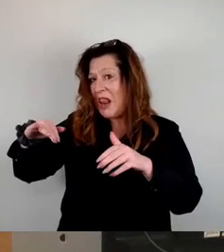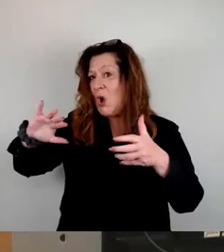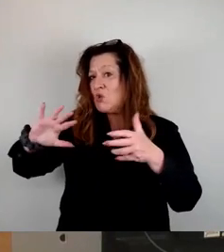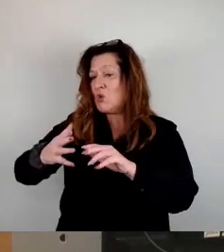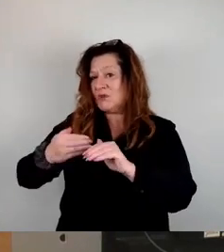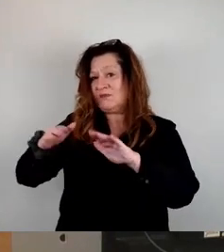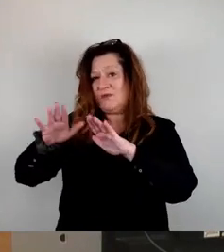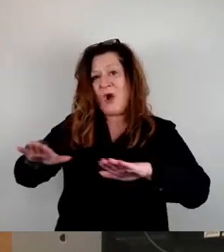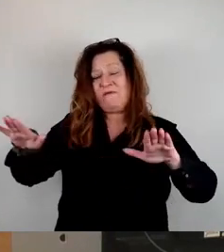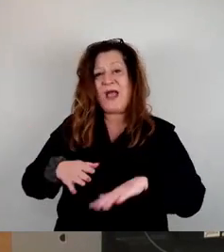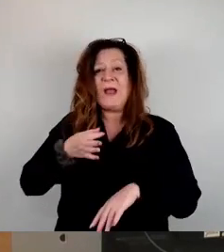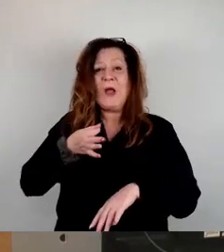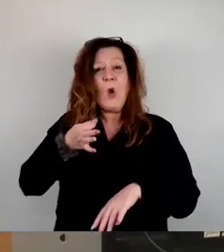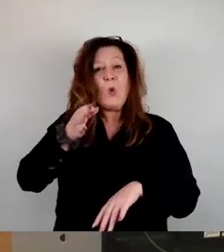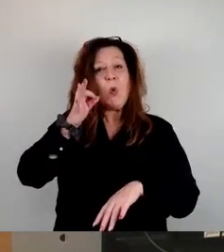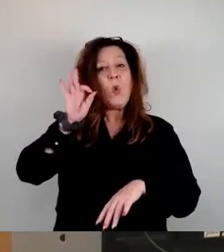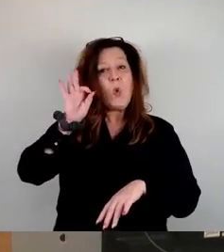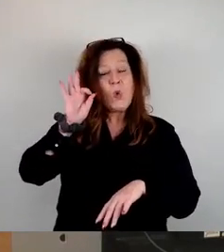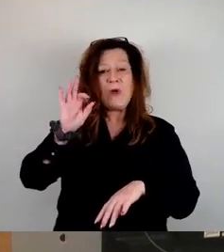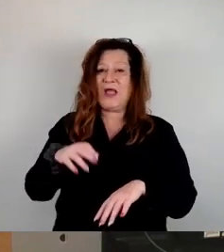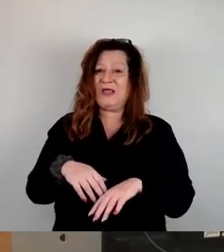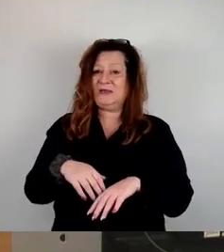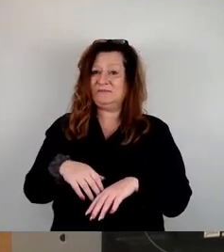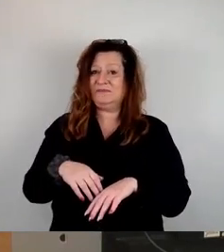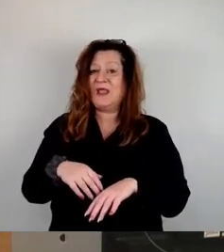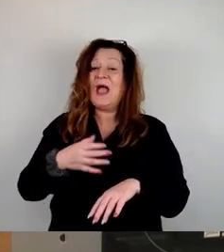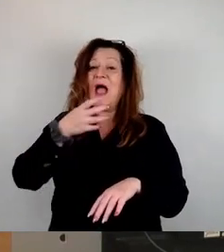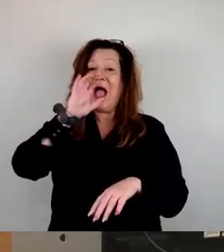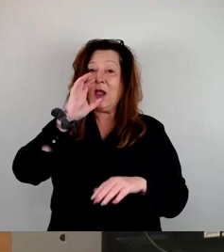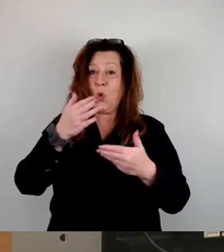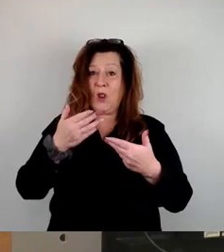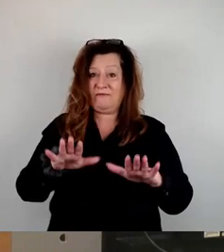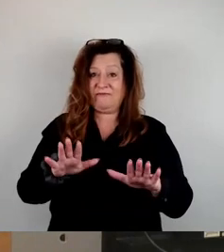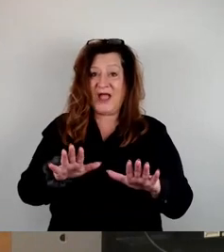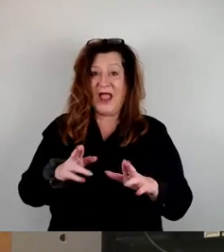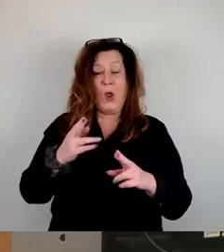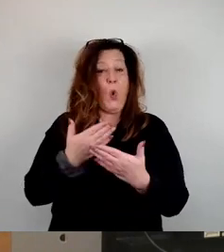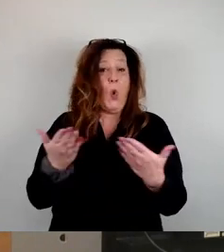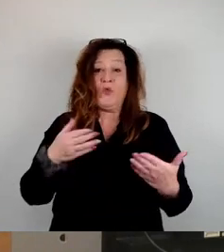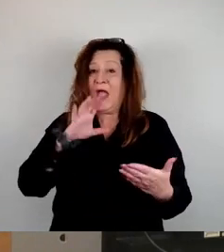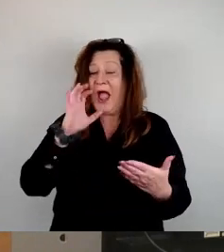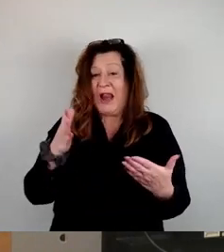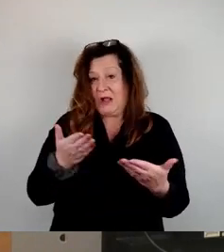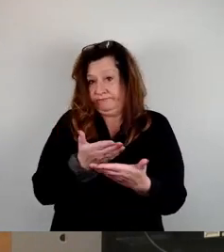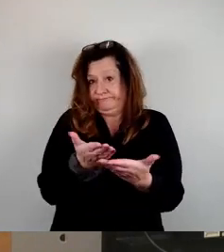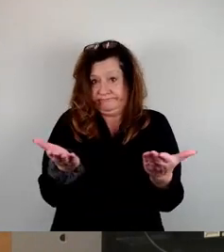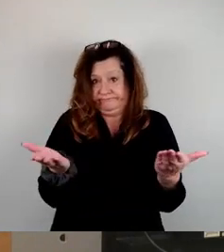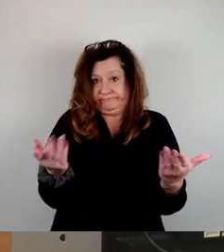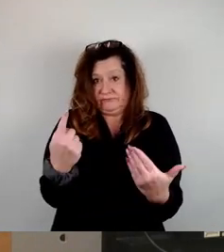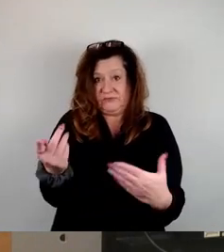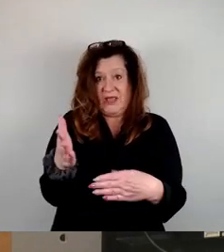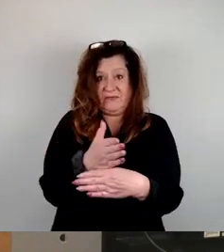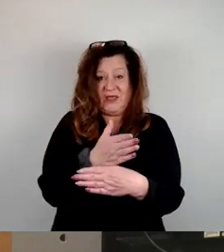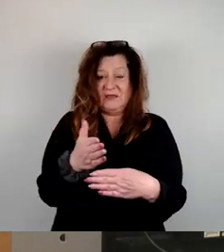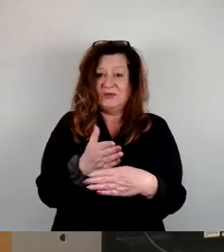einen Glühwein, auf eine Tasse Glühwein, alkoholfrei und alkoholisch, je nachdem, wie Sie möchten. Das ist